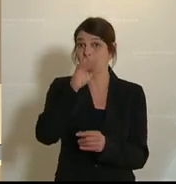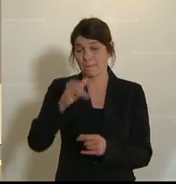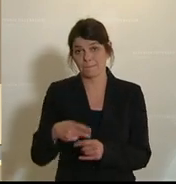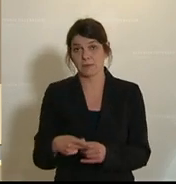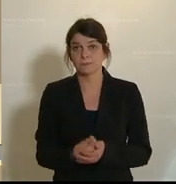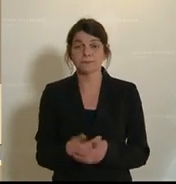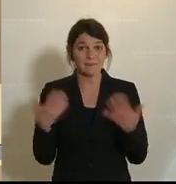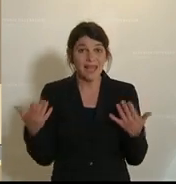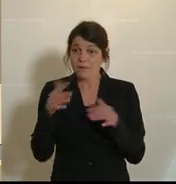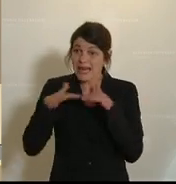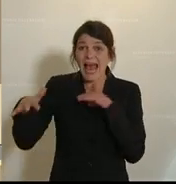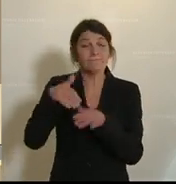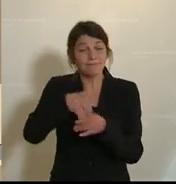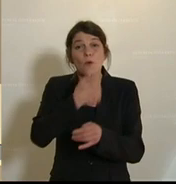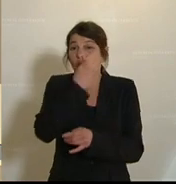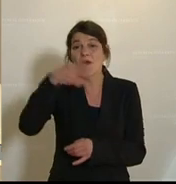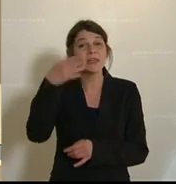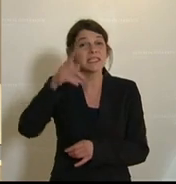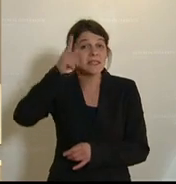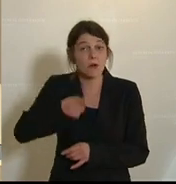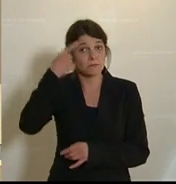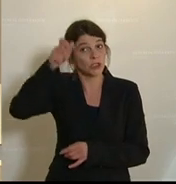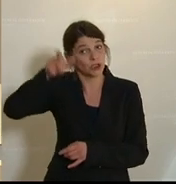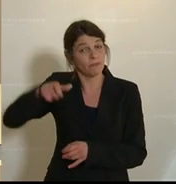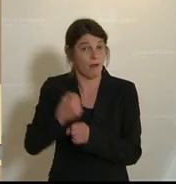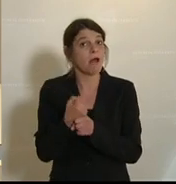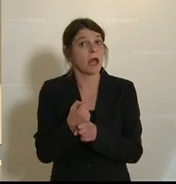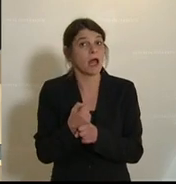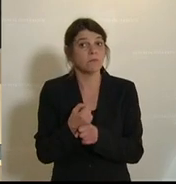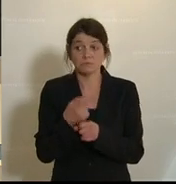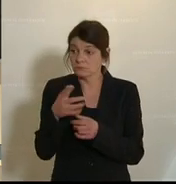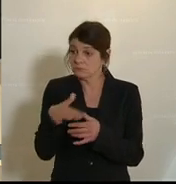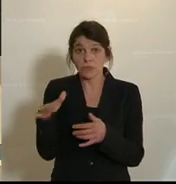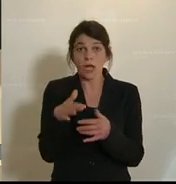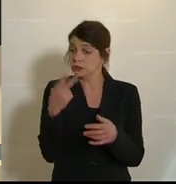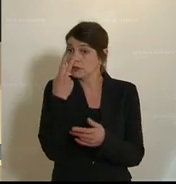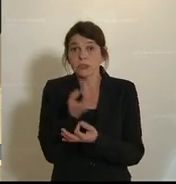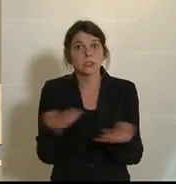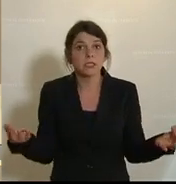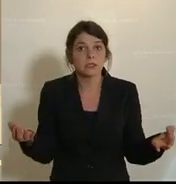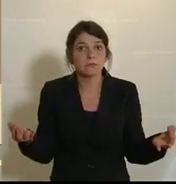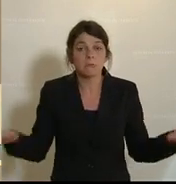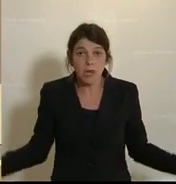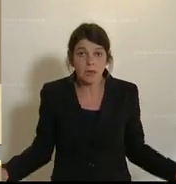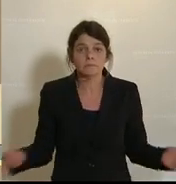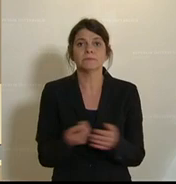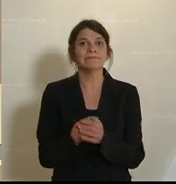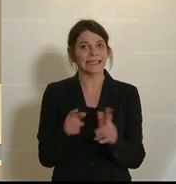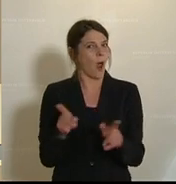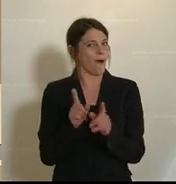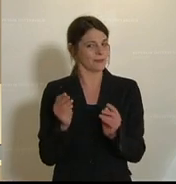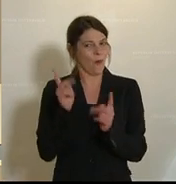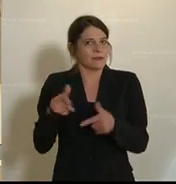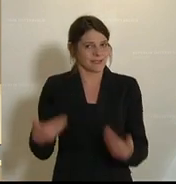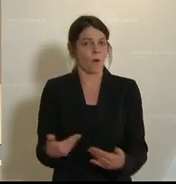eine Branche, die 140.000 Menschen beschäftigt. Und diese Branche ist unsichtbar. Das ist ja eigentlich auch ihr Zweck,